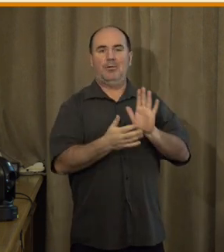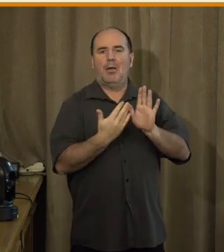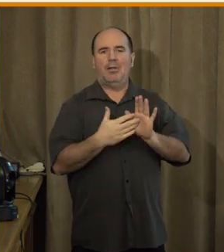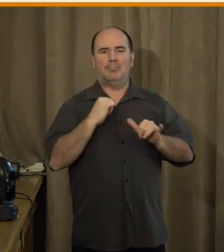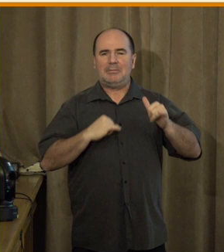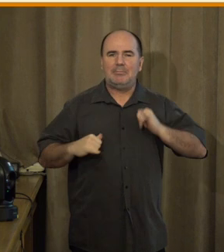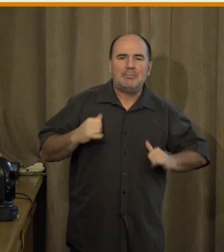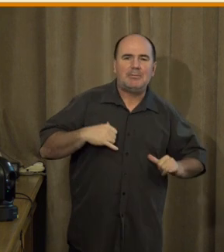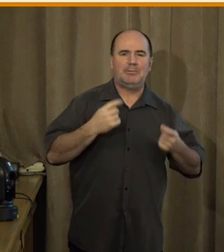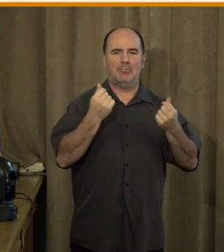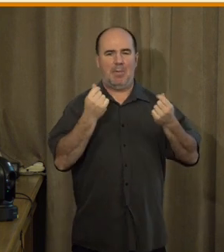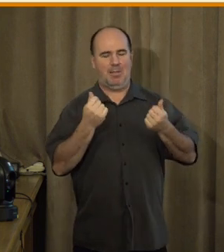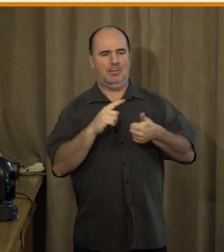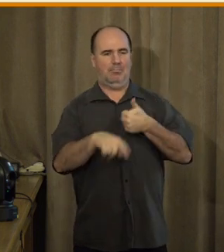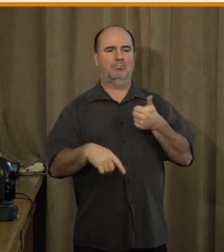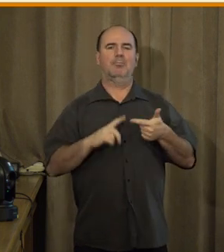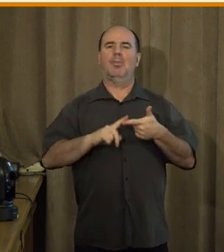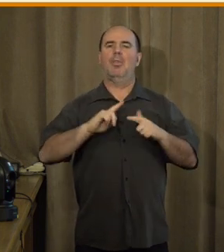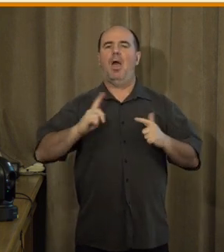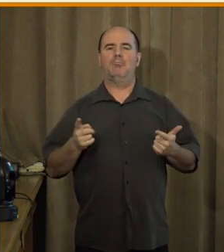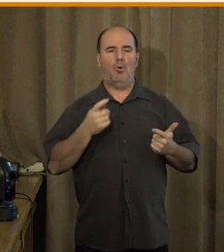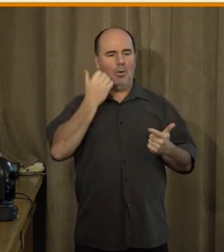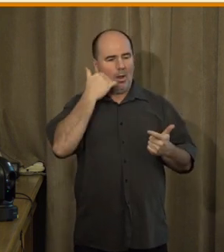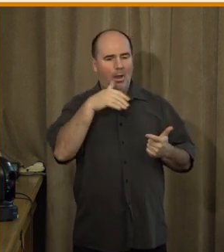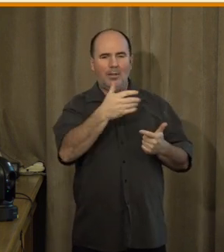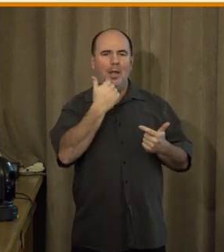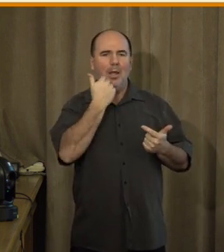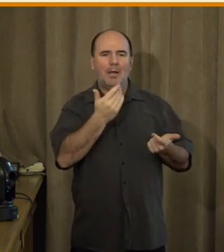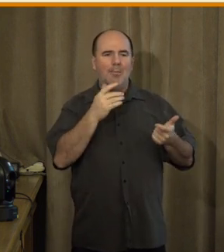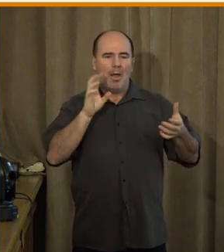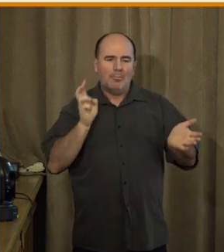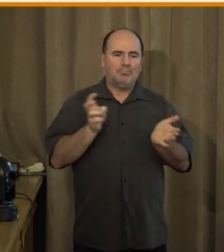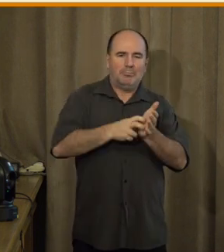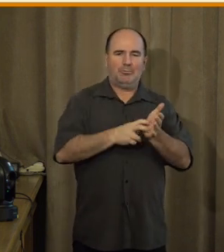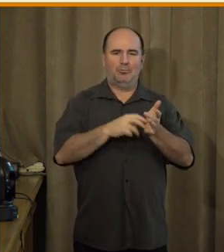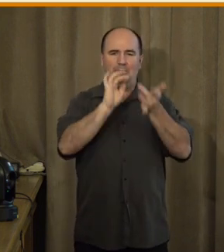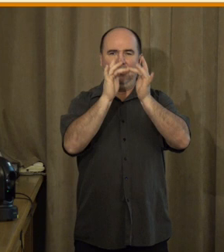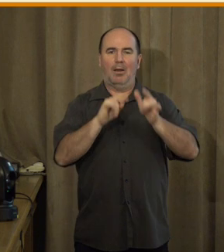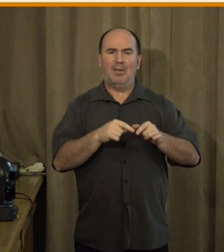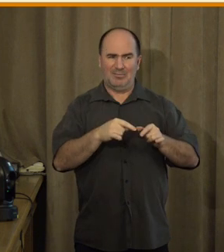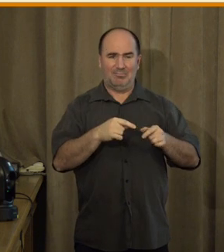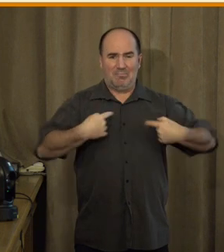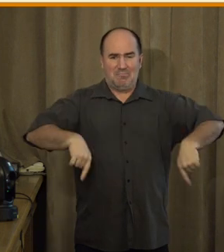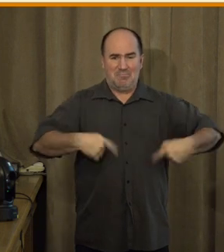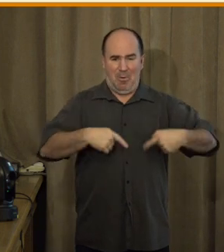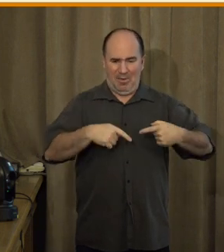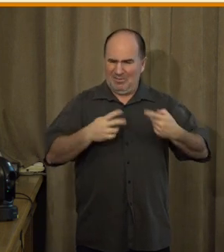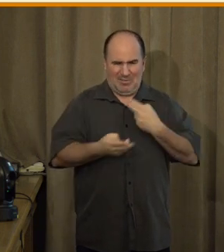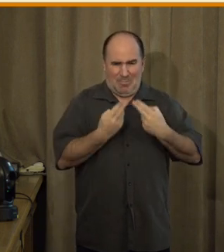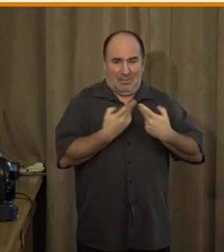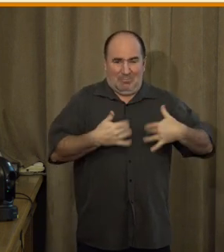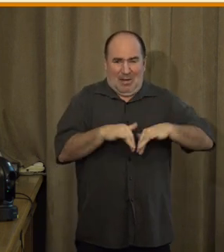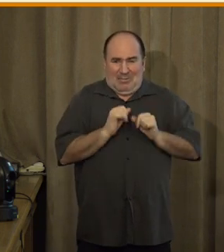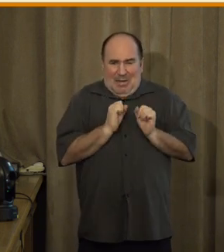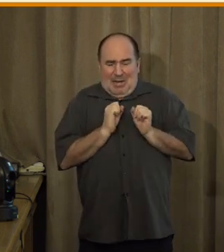subjektivní příčiny, co znamená obavy z toho, jestli je to dostatečně bezpečné, nebo strach z technologií, ale i vlastně